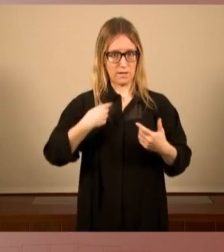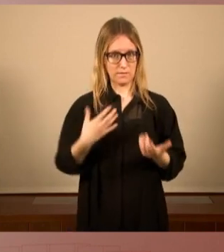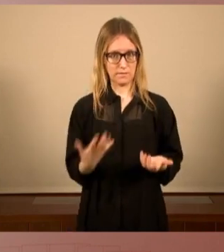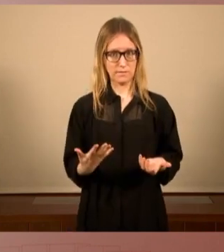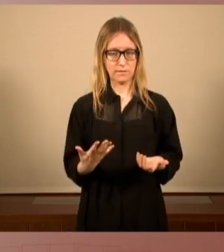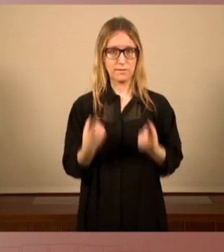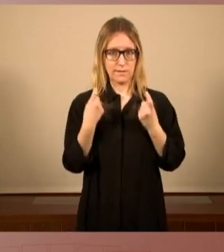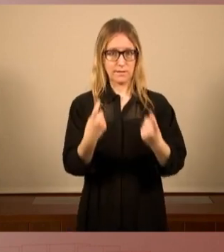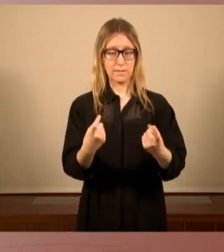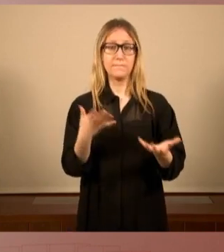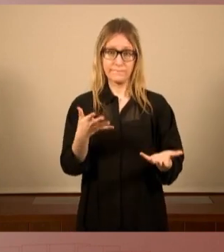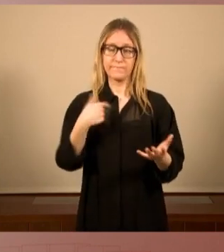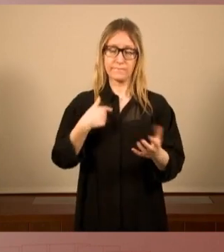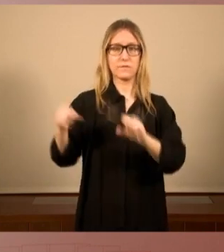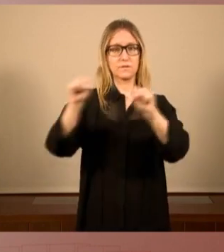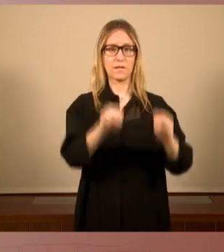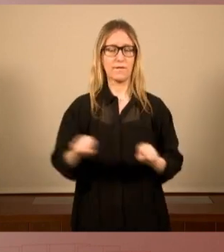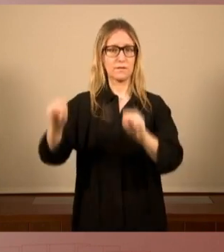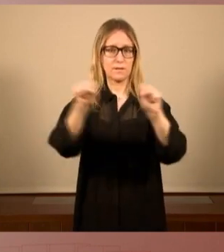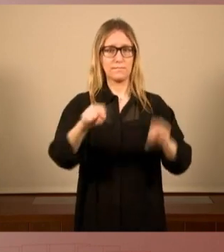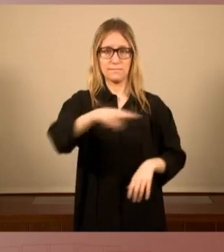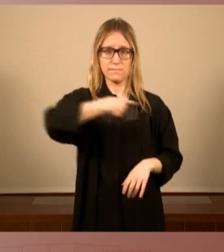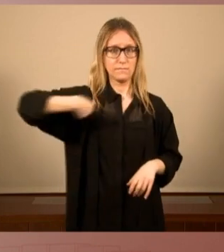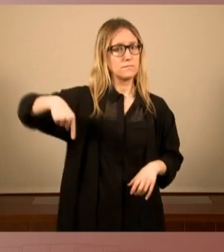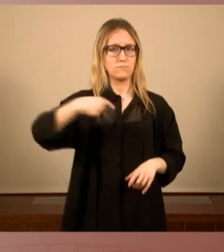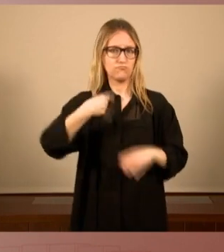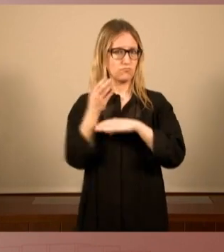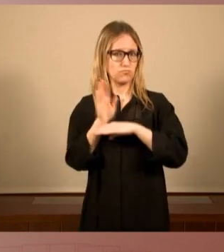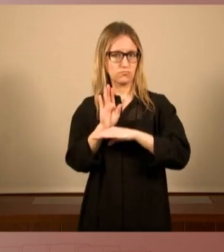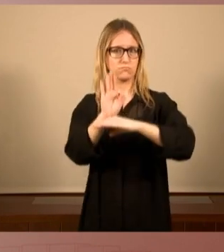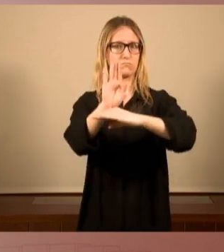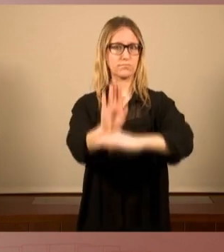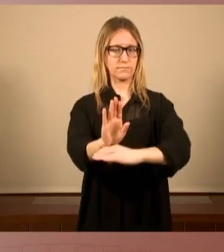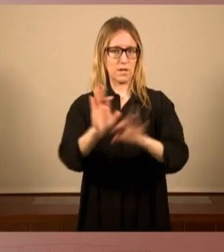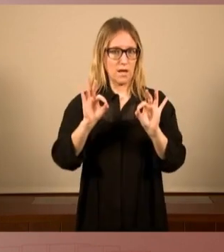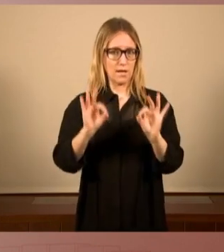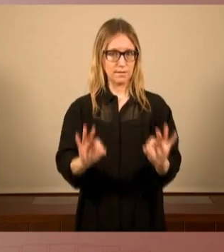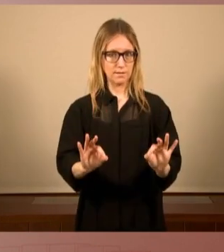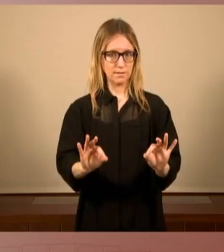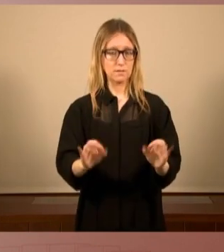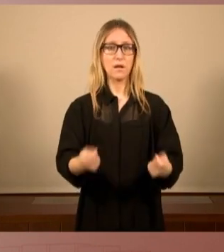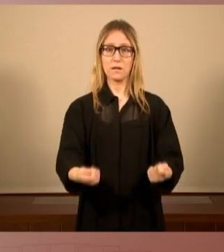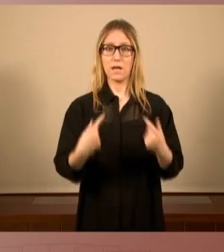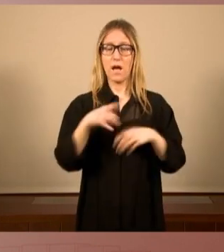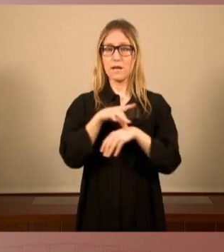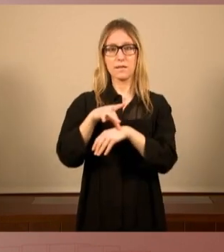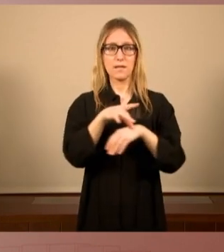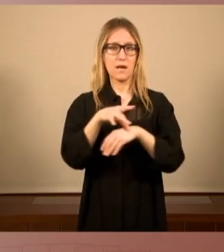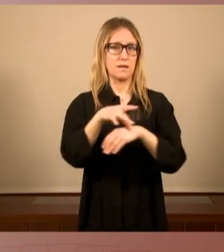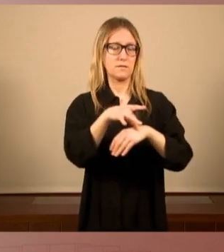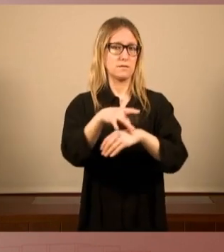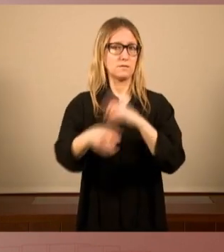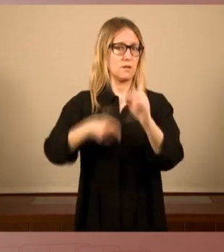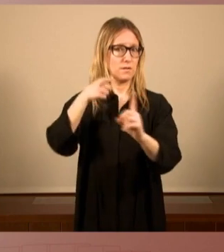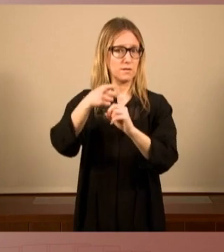sabem, defensem i així ho hem posicionat i això ens ha guiat per fer